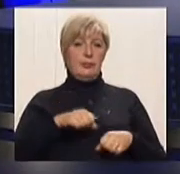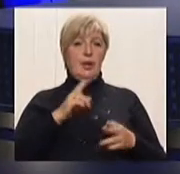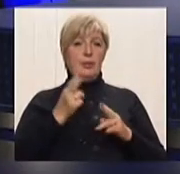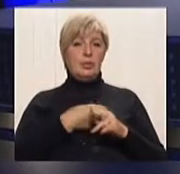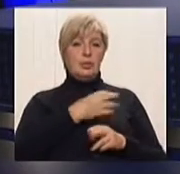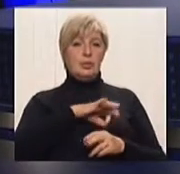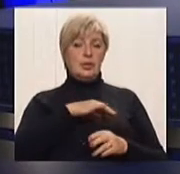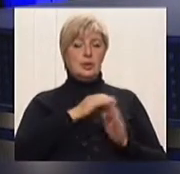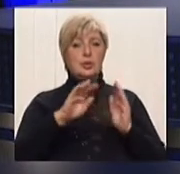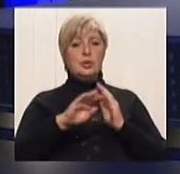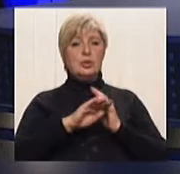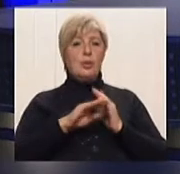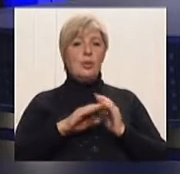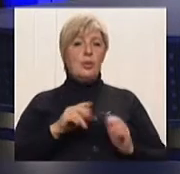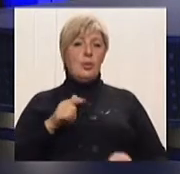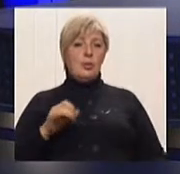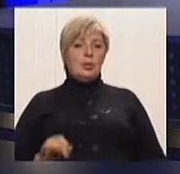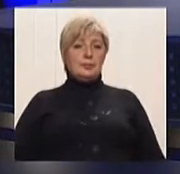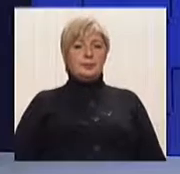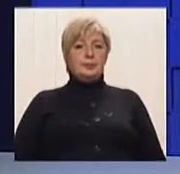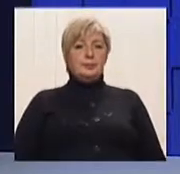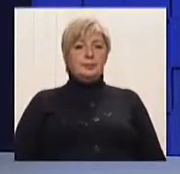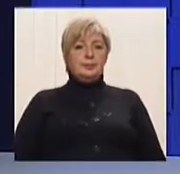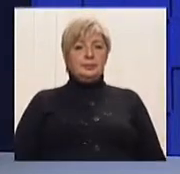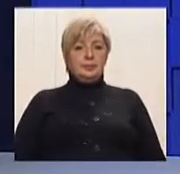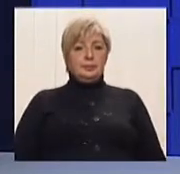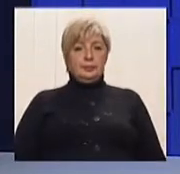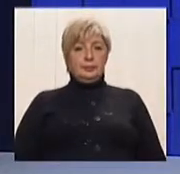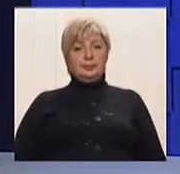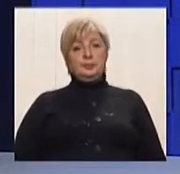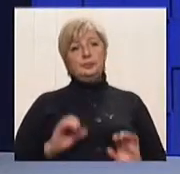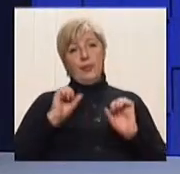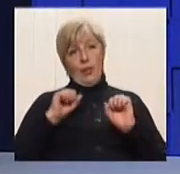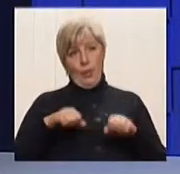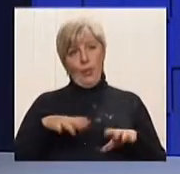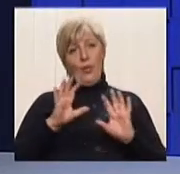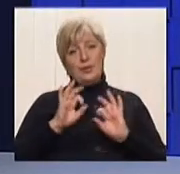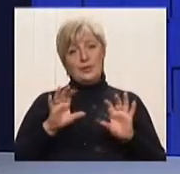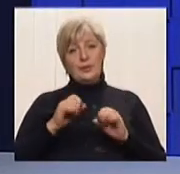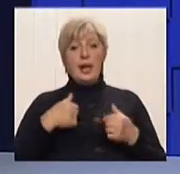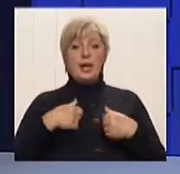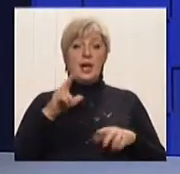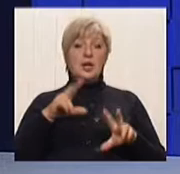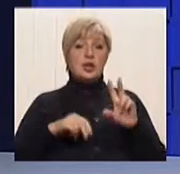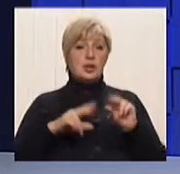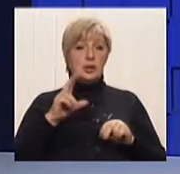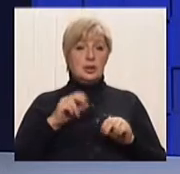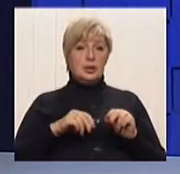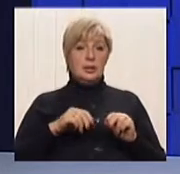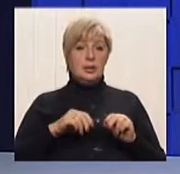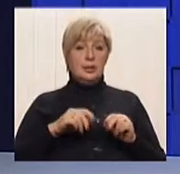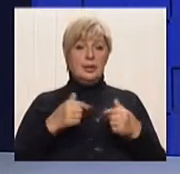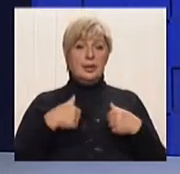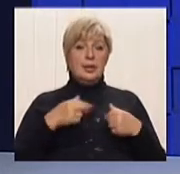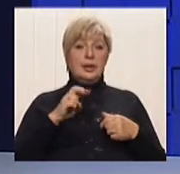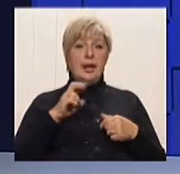Ну, ось такий зріз маємо. Можете прокоментувати? Могу прокоментувати. Я вважаю, я б опрос провел